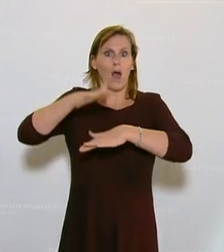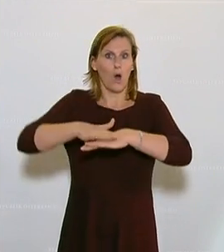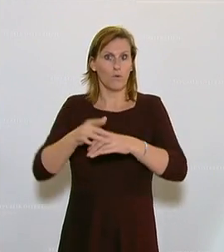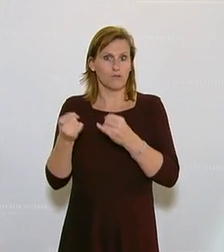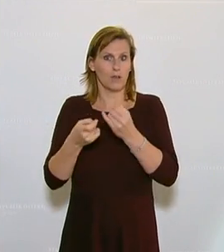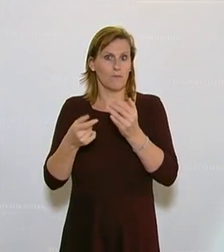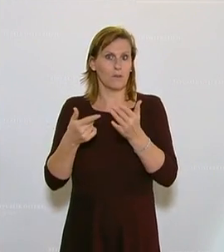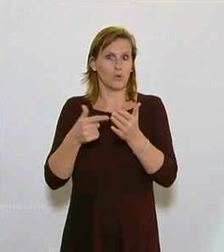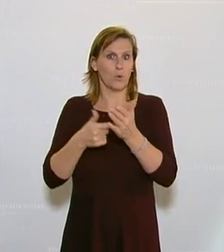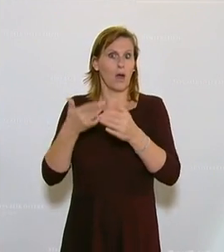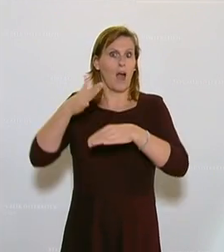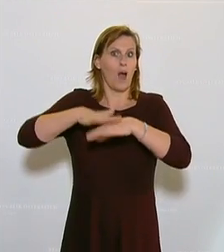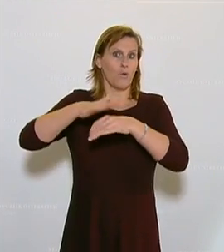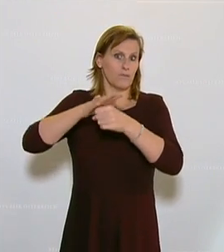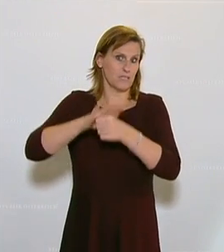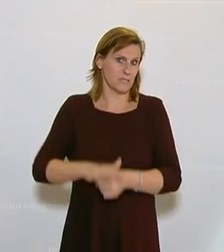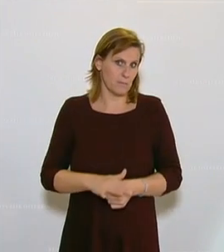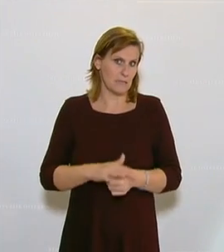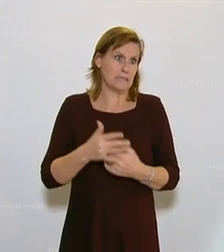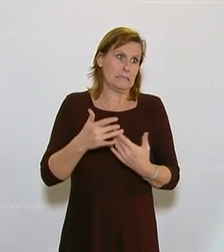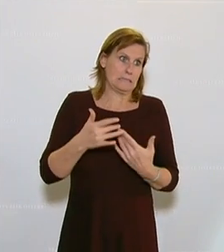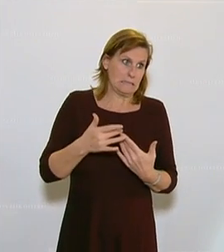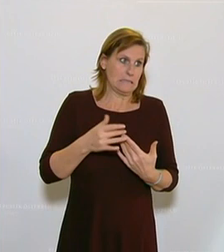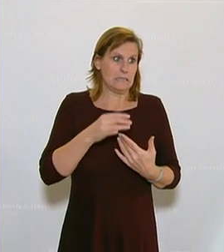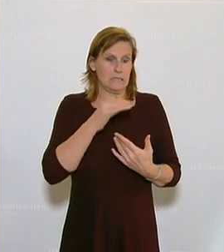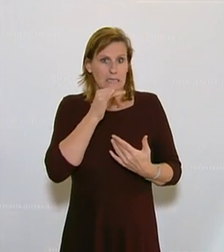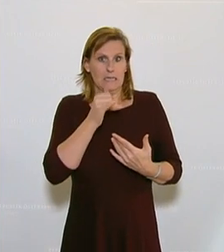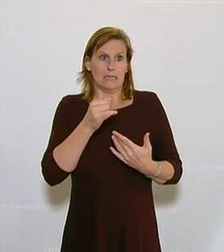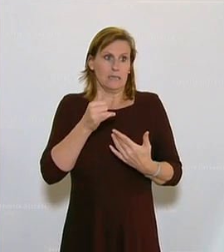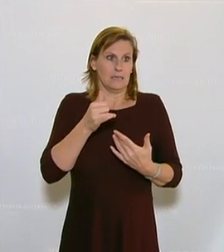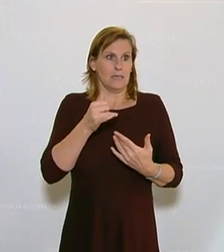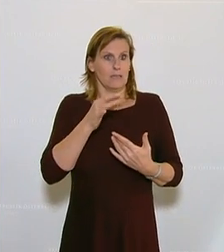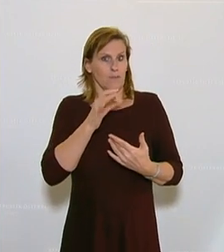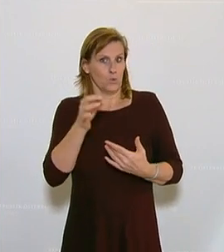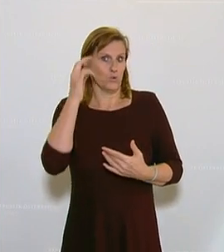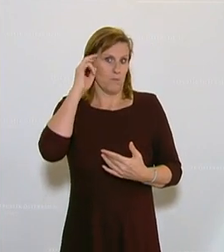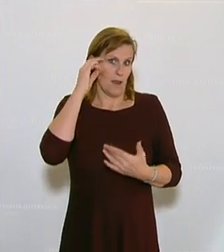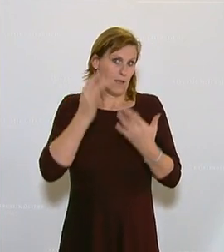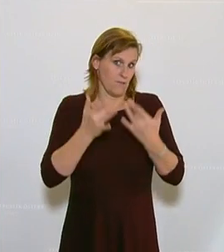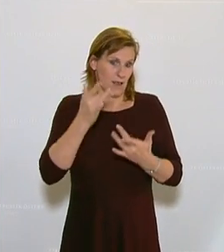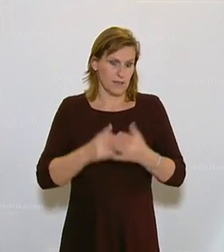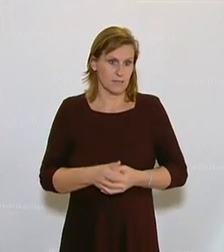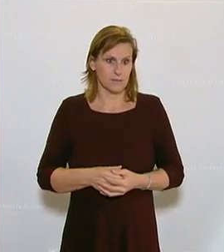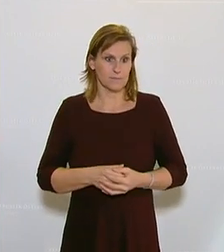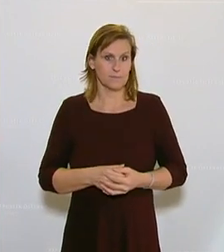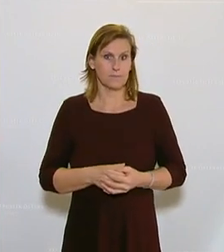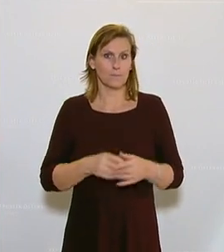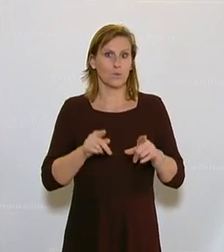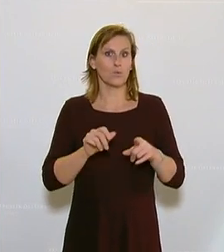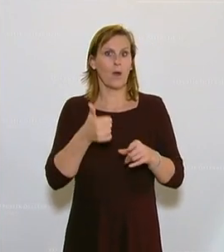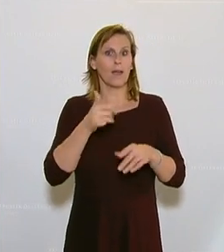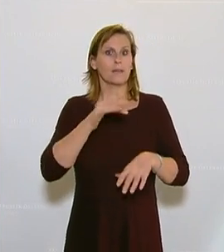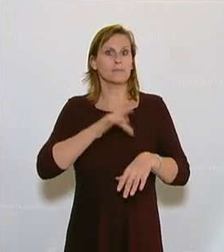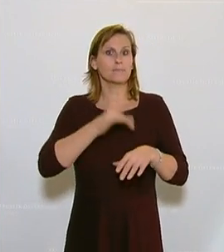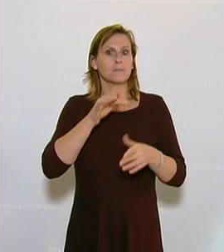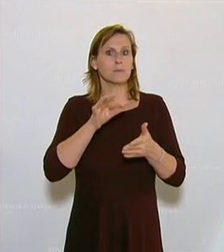Rande in diesem Gesetz wirklich sehr durchdacht, muss man schon sagen. Und ein Punkt noch, weil es immer geheißen hat,